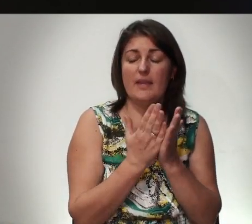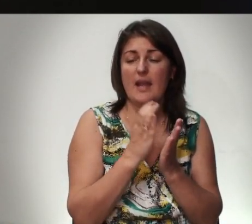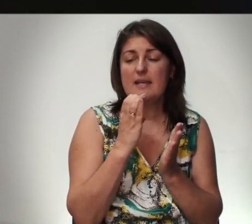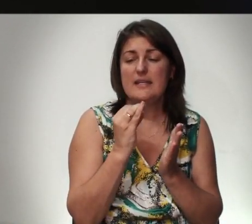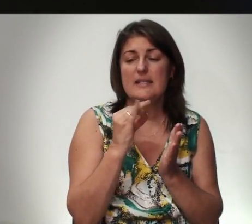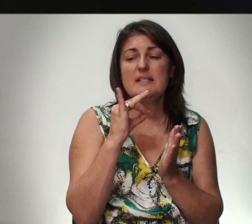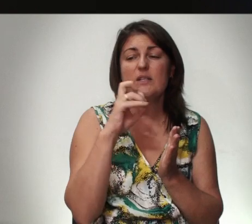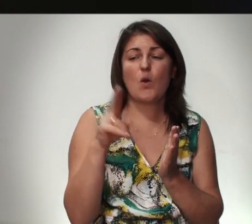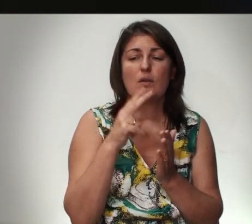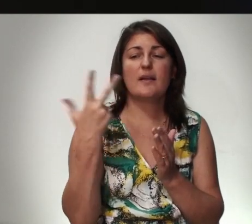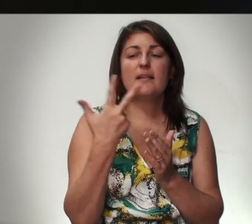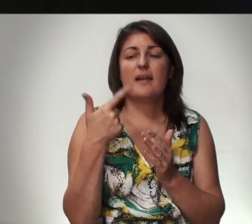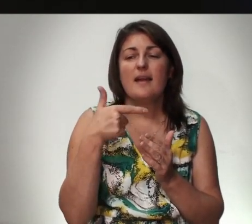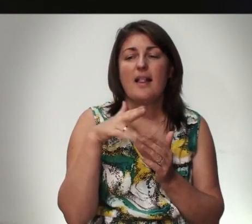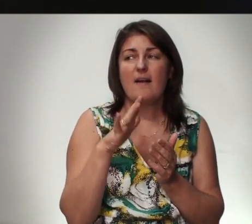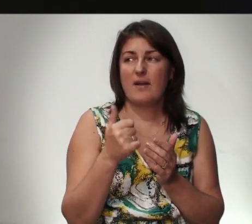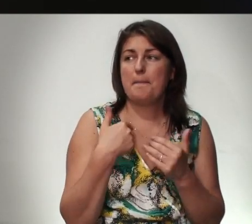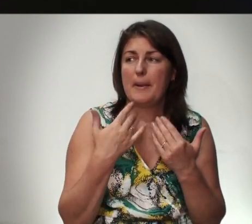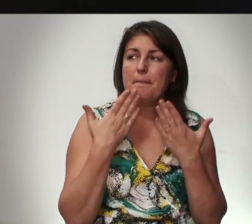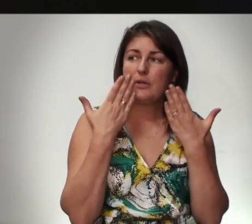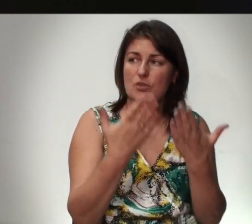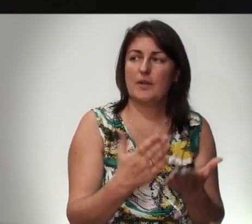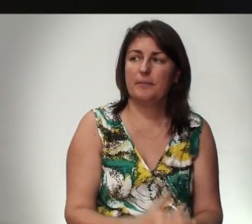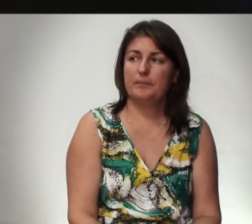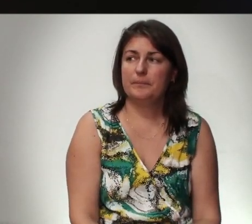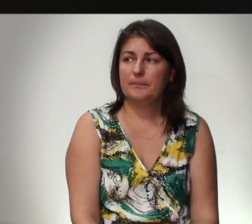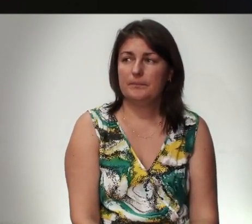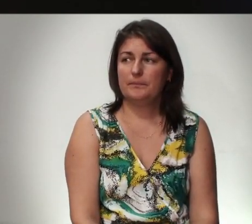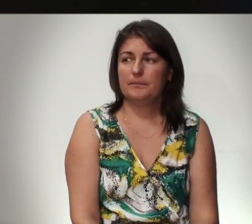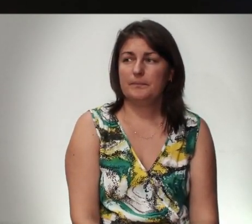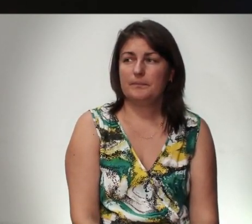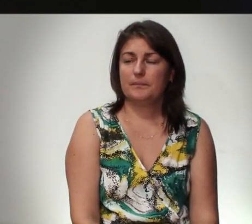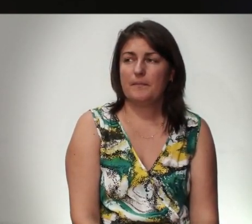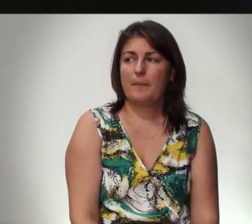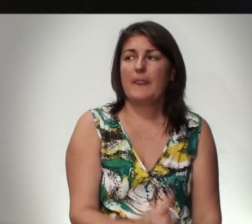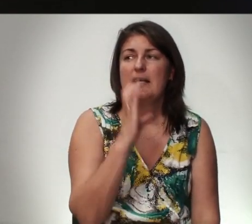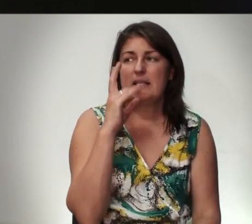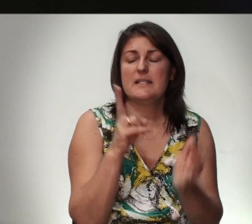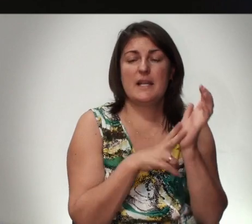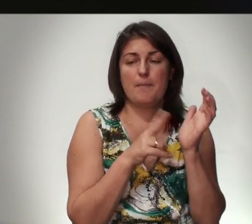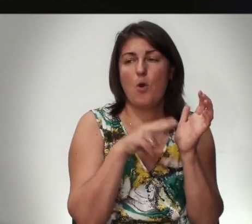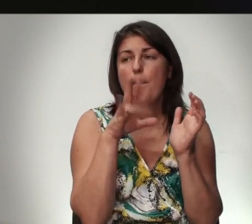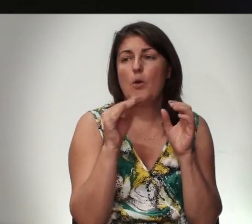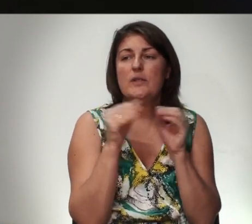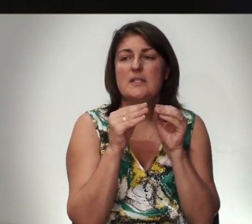Третья глава Мы прочитаем С 7 по 10 стихи